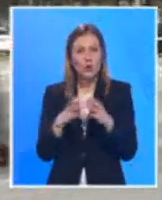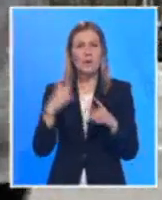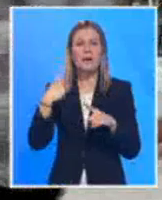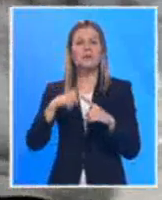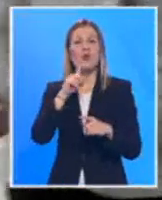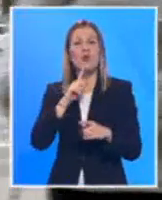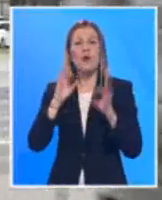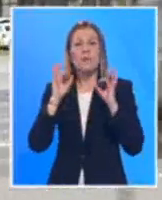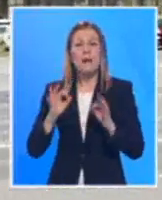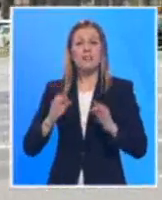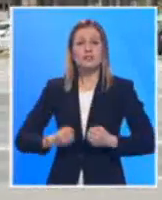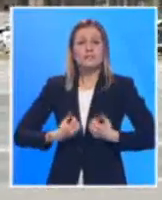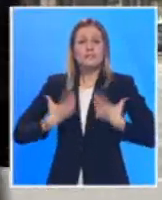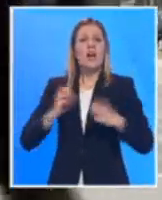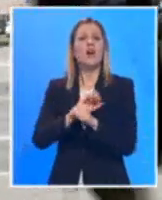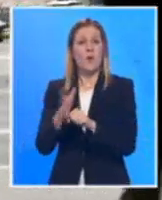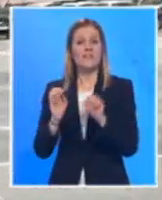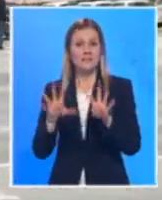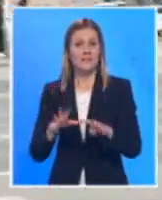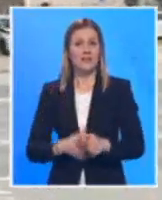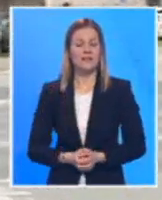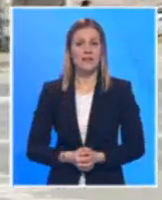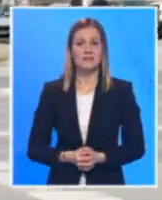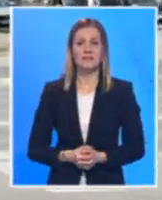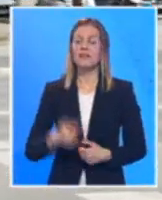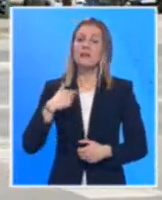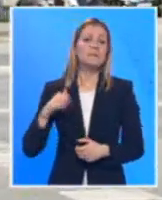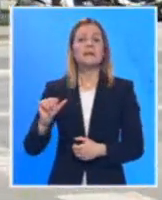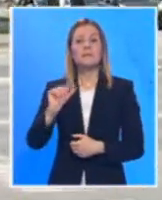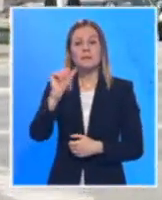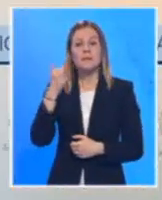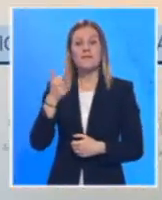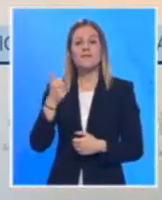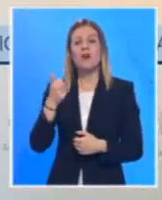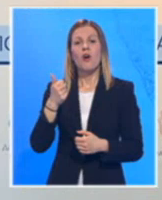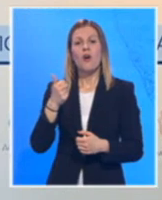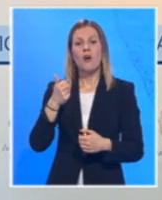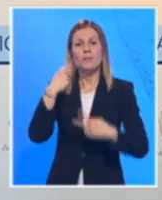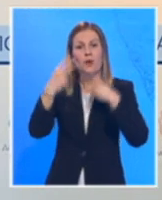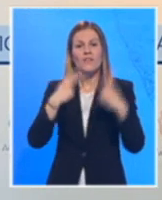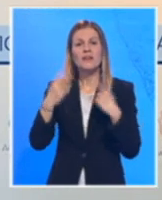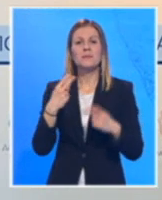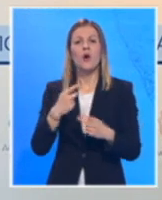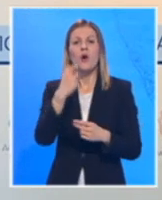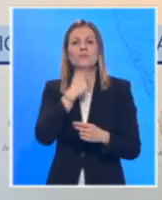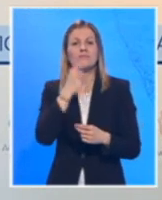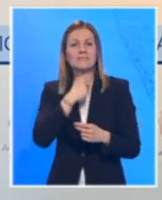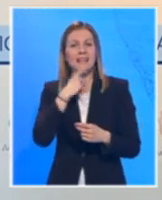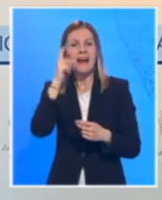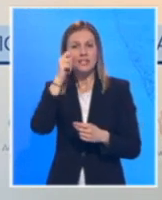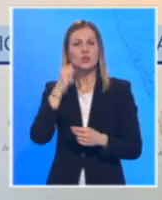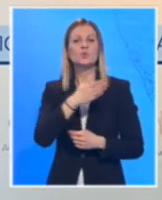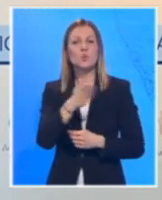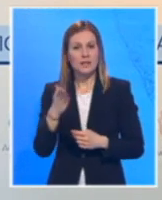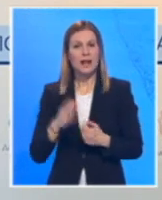simptomima infekcije na COVID-19. Mi ćemo ići prvo na te najugroženije grupe. To su pre svega naši stariji sugrađani.